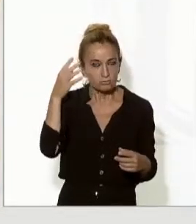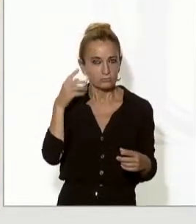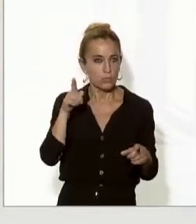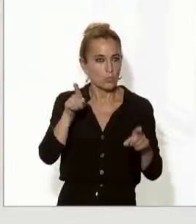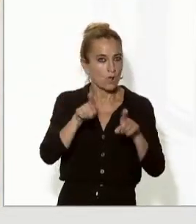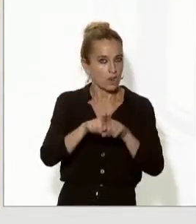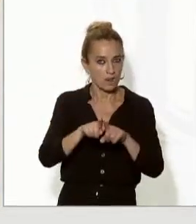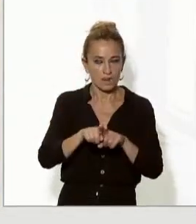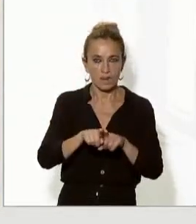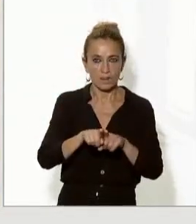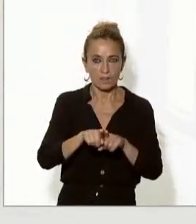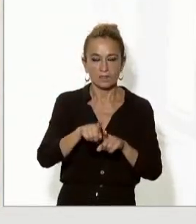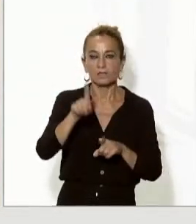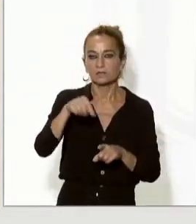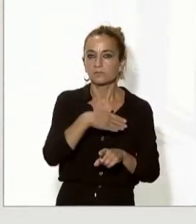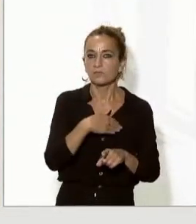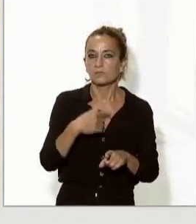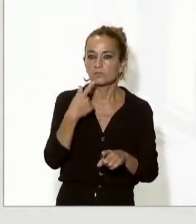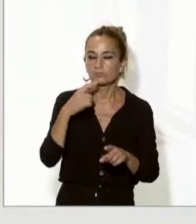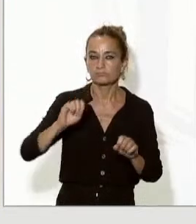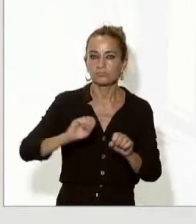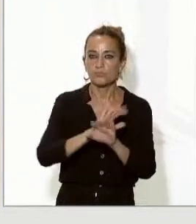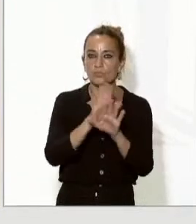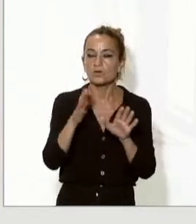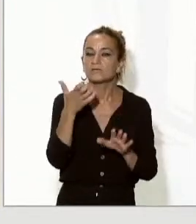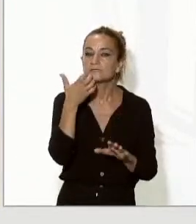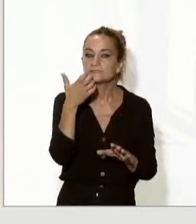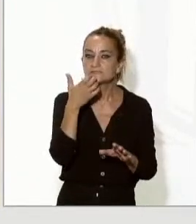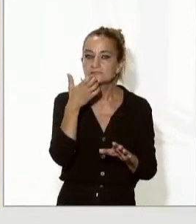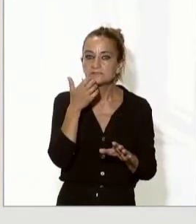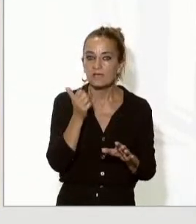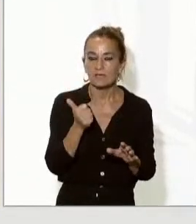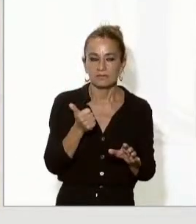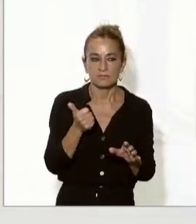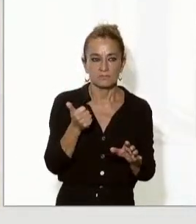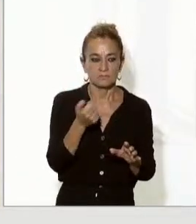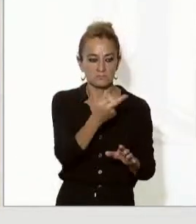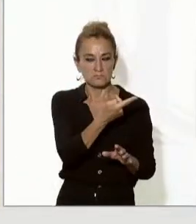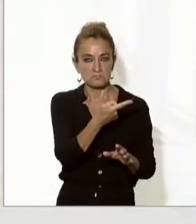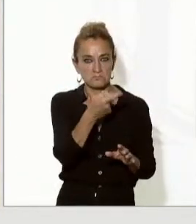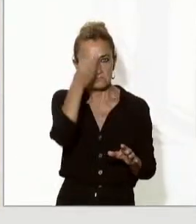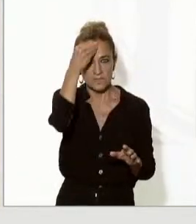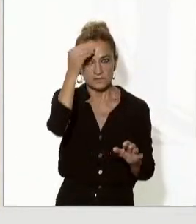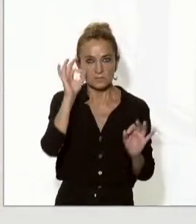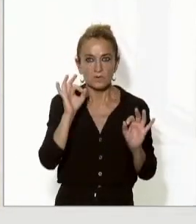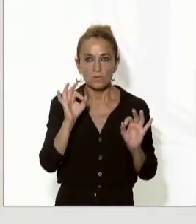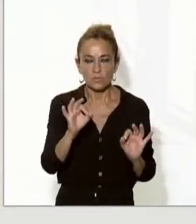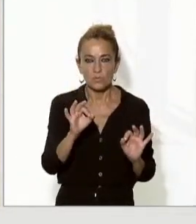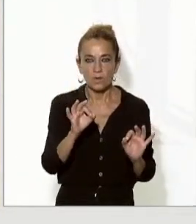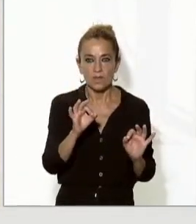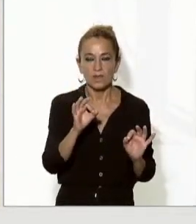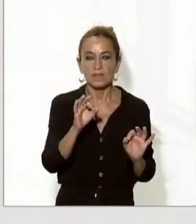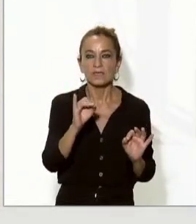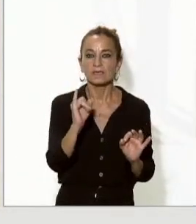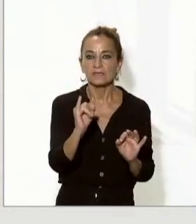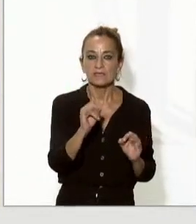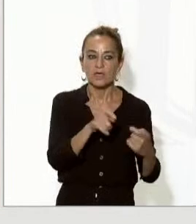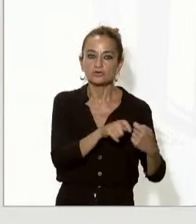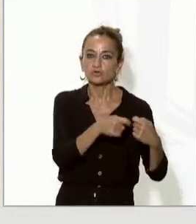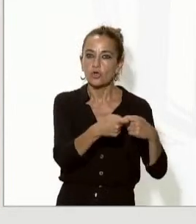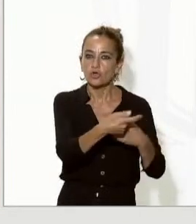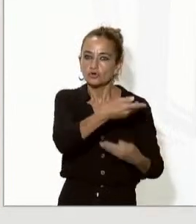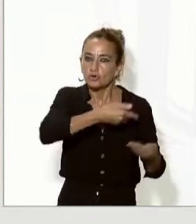que si coincidim i a més ens coordinem i ho fem de forma acordada tindrem molta més força